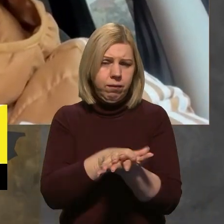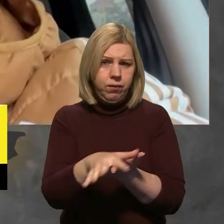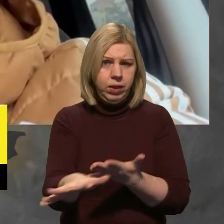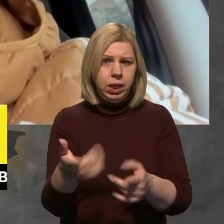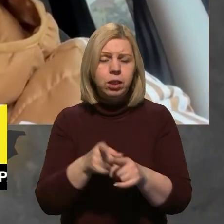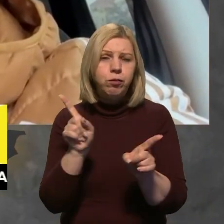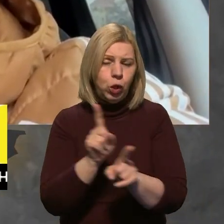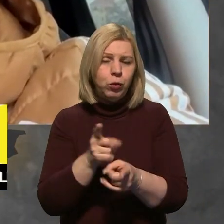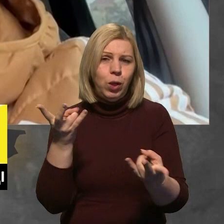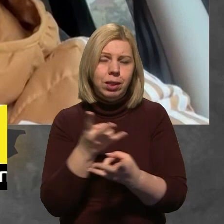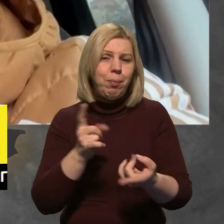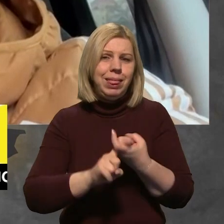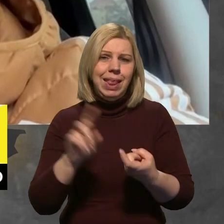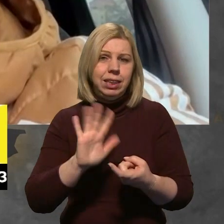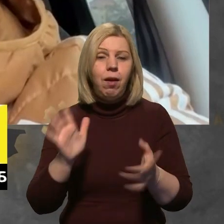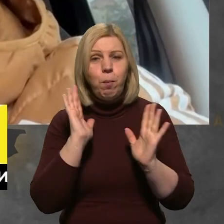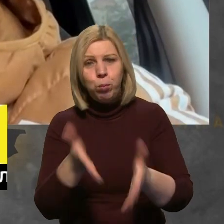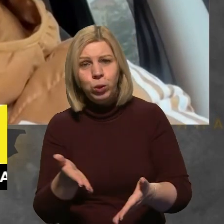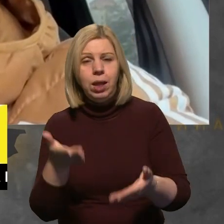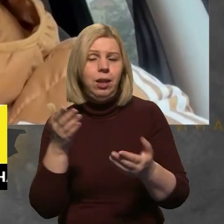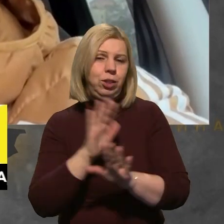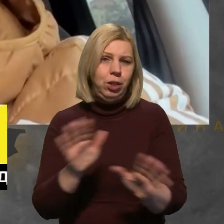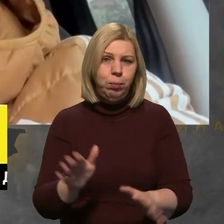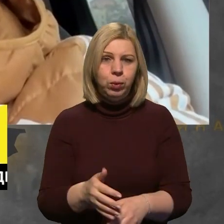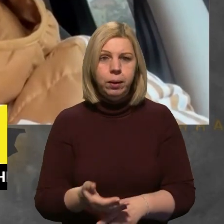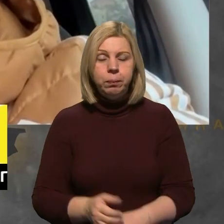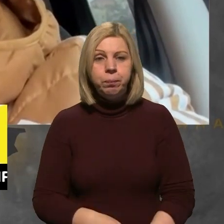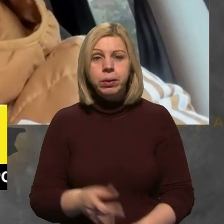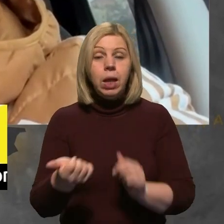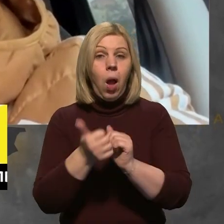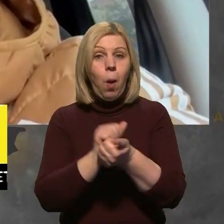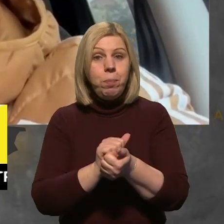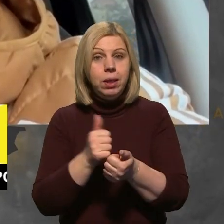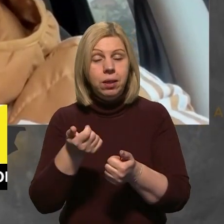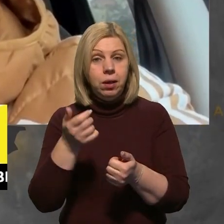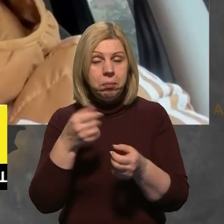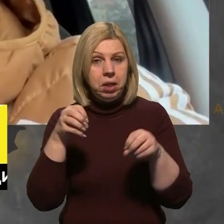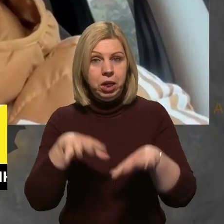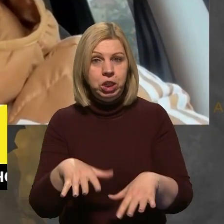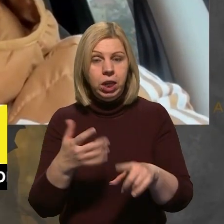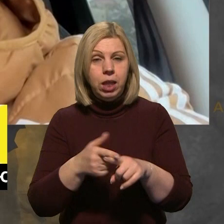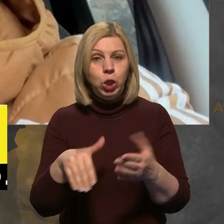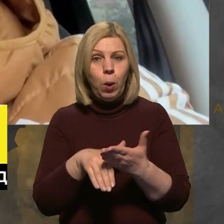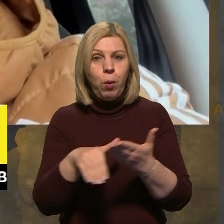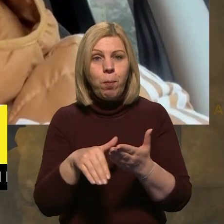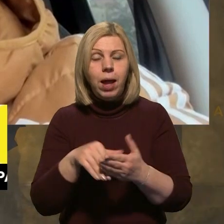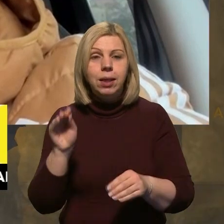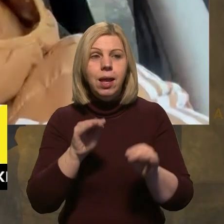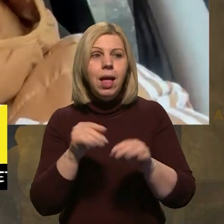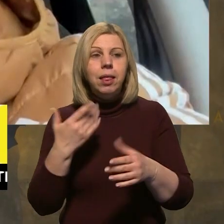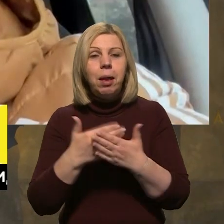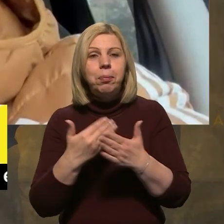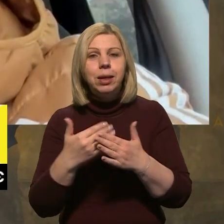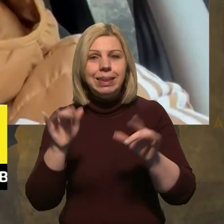все одно знадобляться, незалежно від того, буде дія платної чи ні. Так, обмінюємо опенсорс рішення і допомагаємо налагоджувати, наприклад,